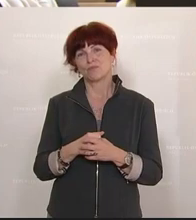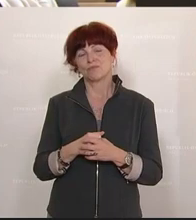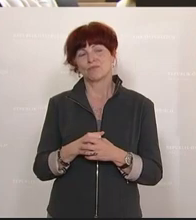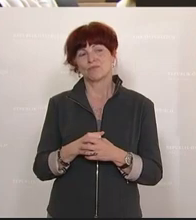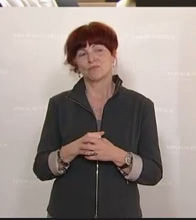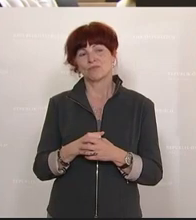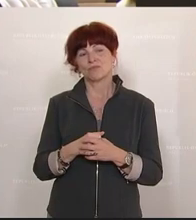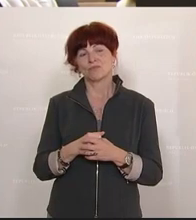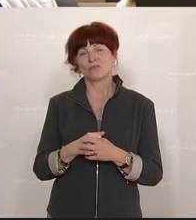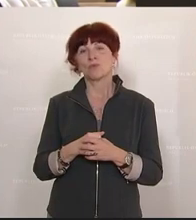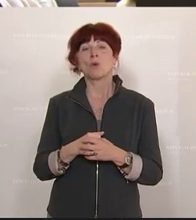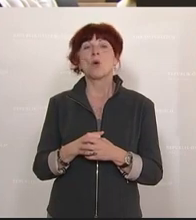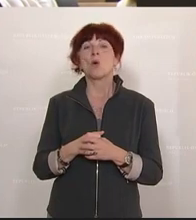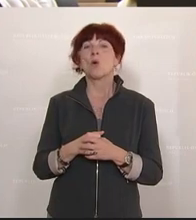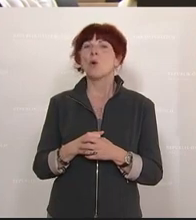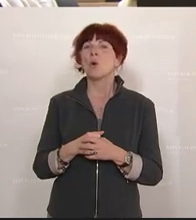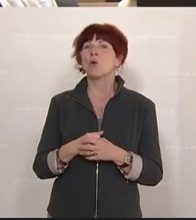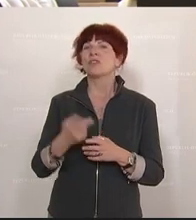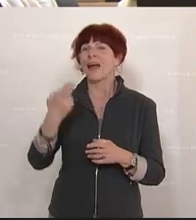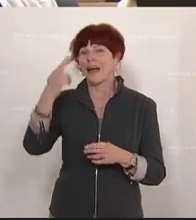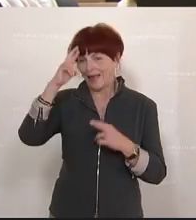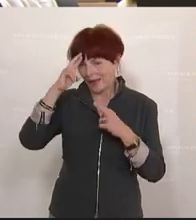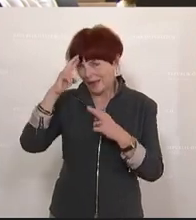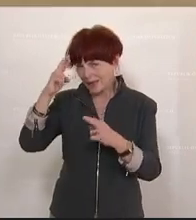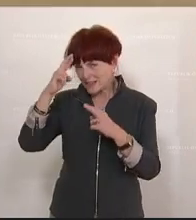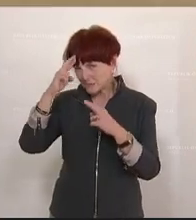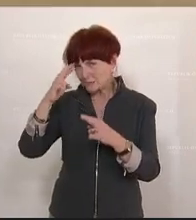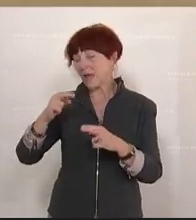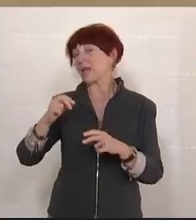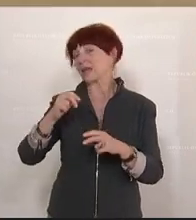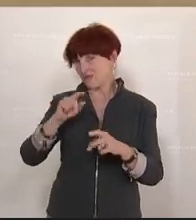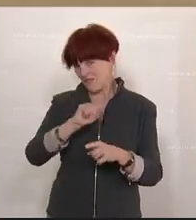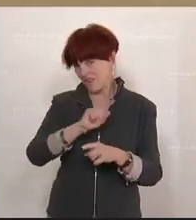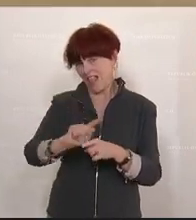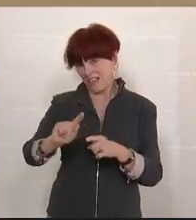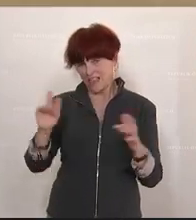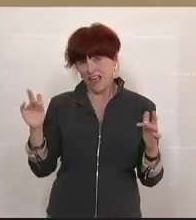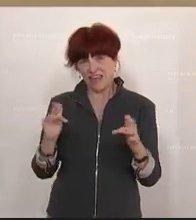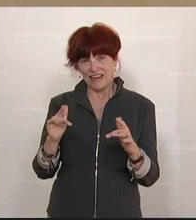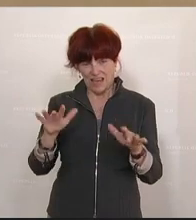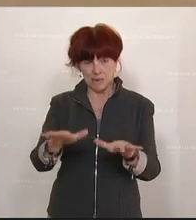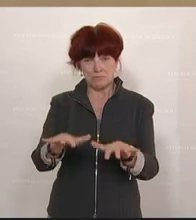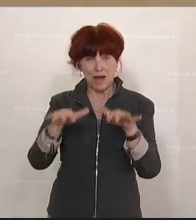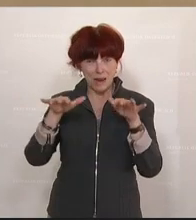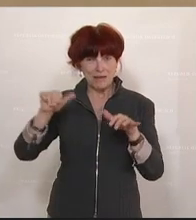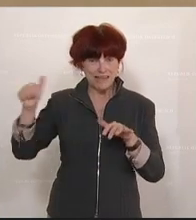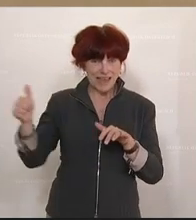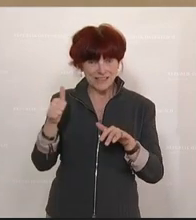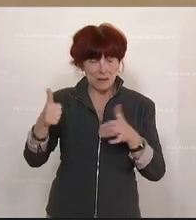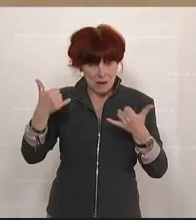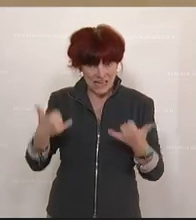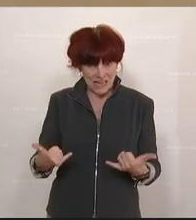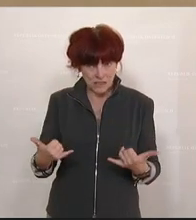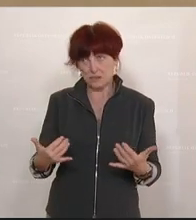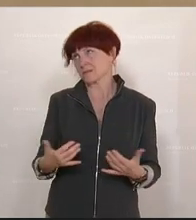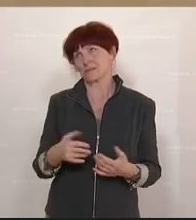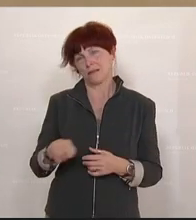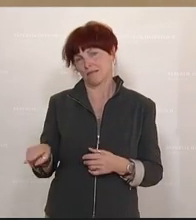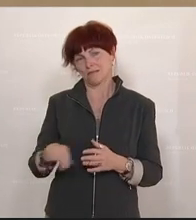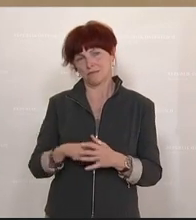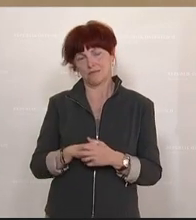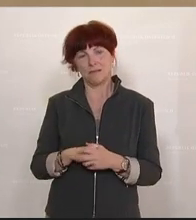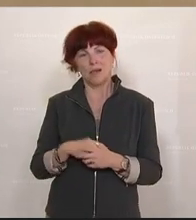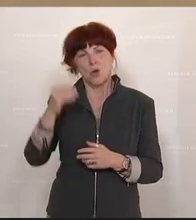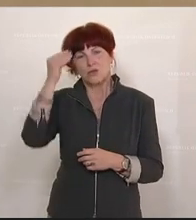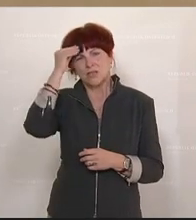Und mangelnder Respekt gegenüber dem Parlament ist nichts, was hier zum ersten Mal auftreten würde. Und ich glaube nicht, dass das